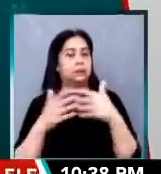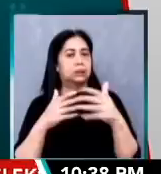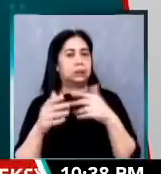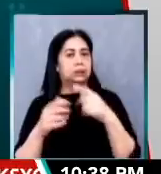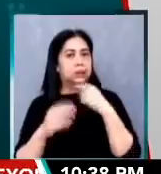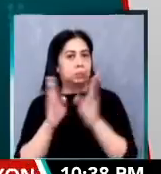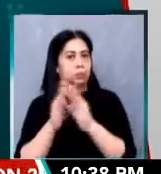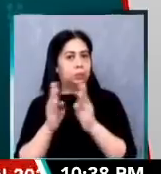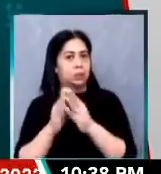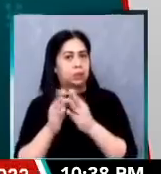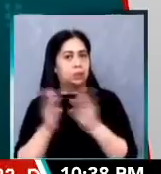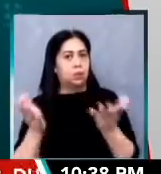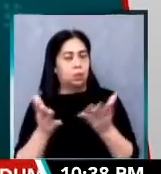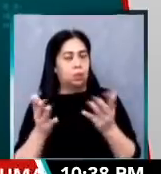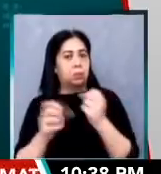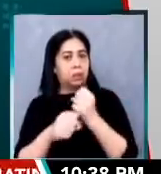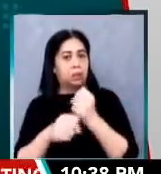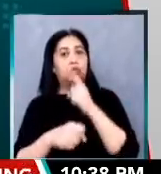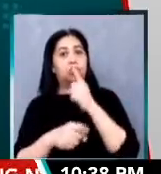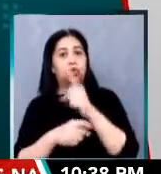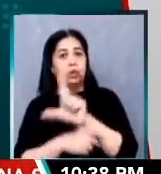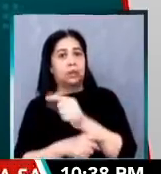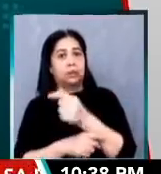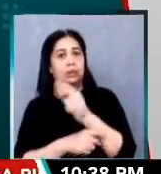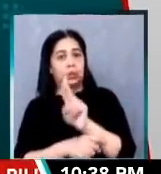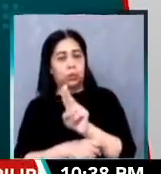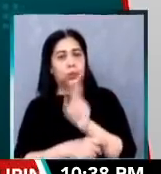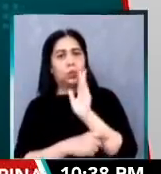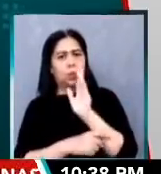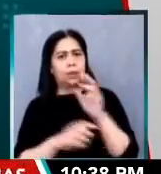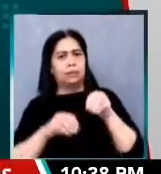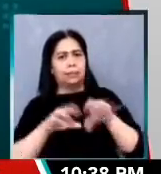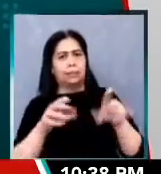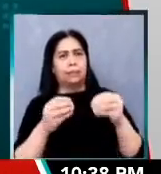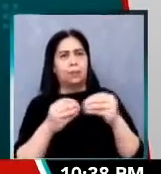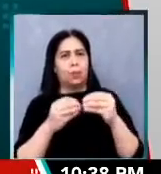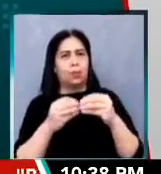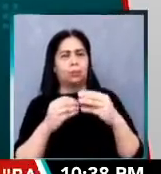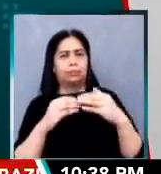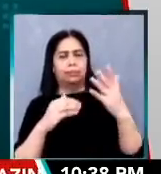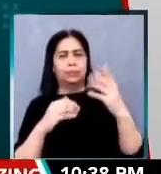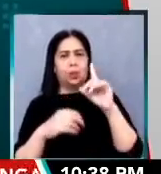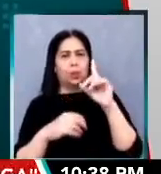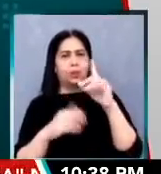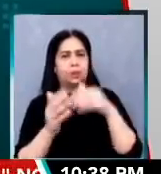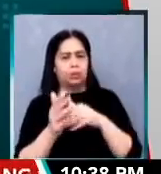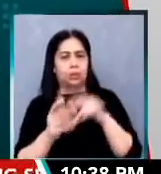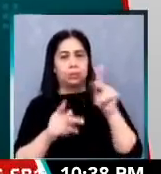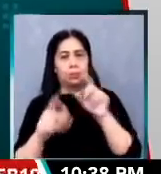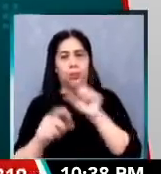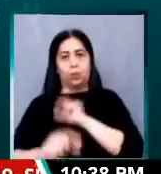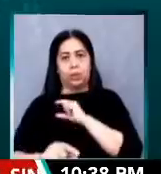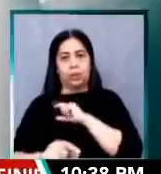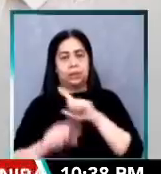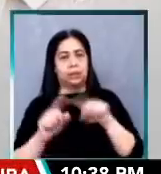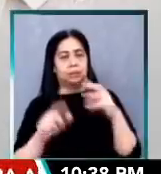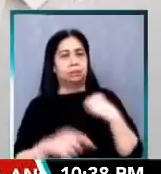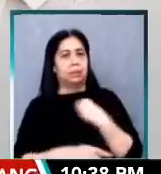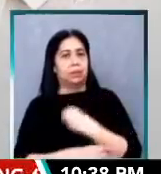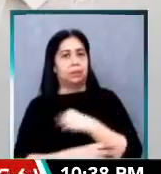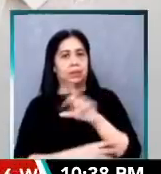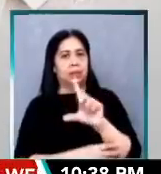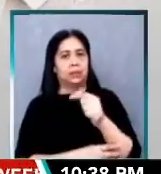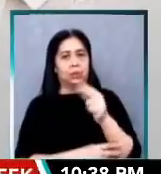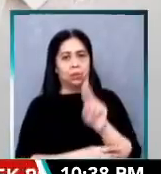saan tiniyak ng LGU na magpapakalat sila ng hindi bababa sa isang libong polis at iba pang kawanin ng LGU. Pero sa